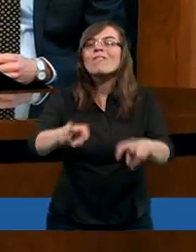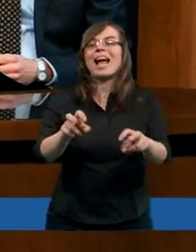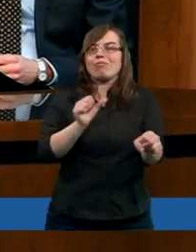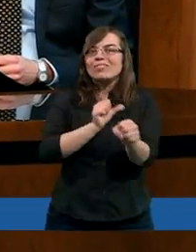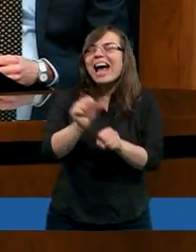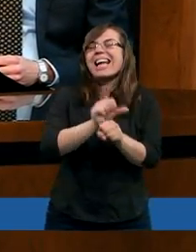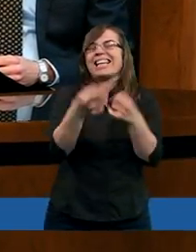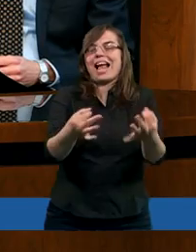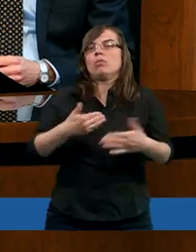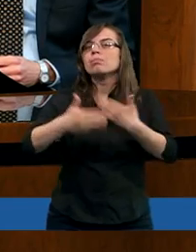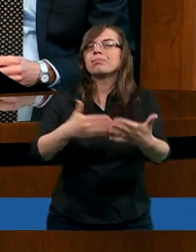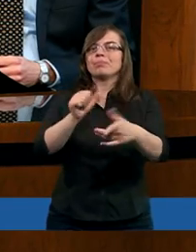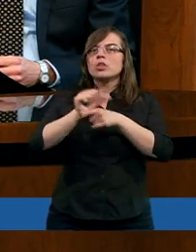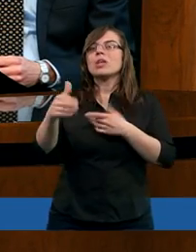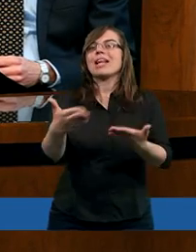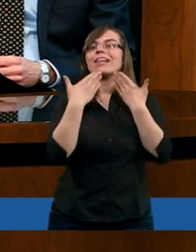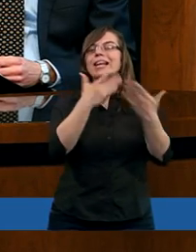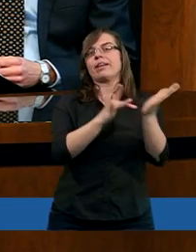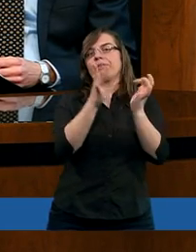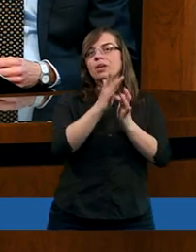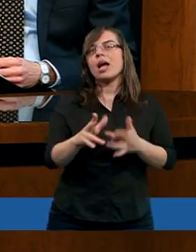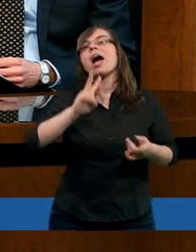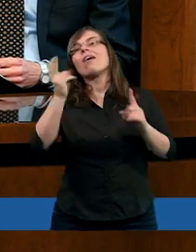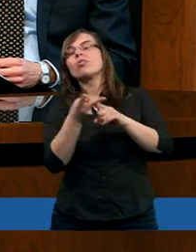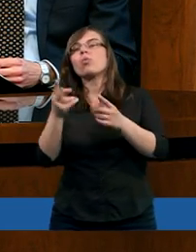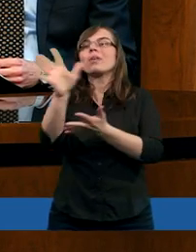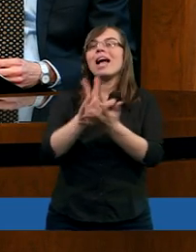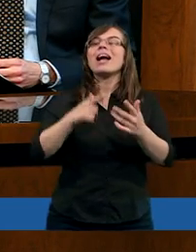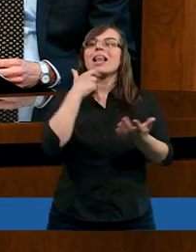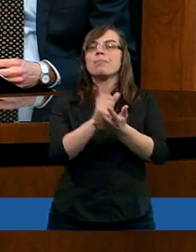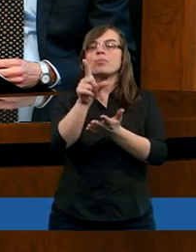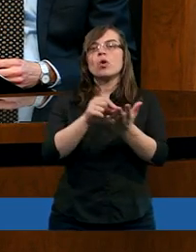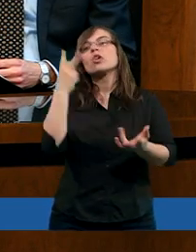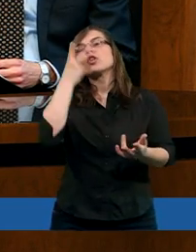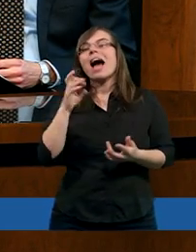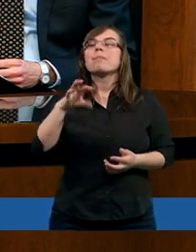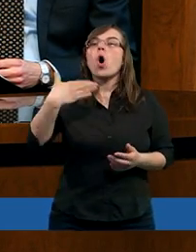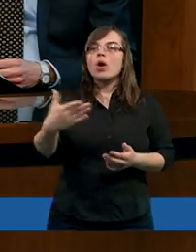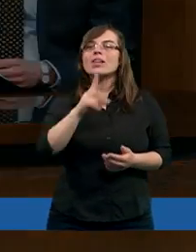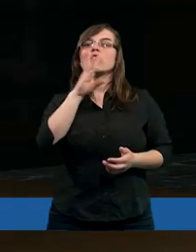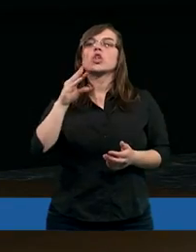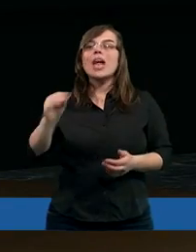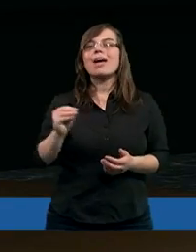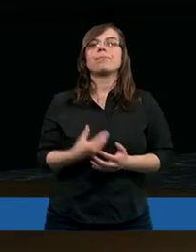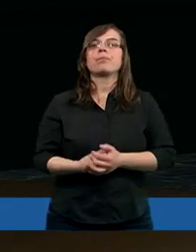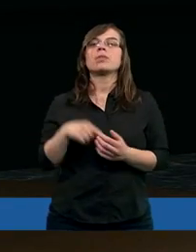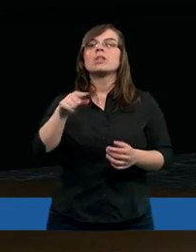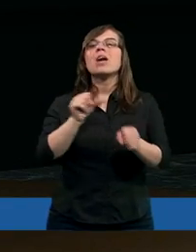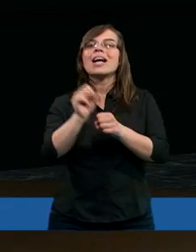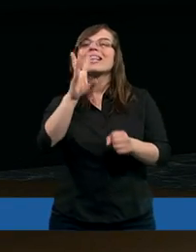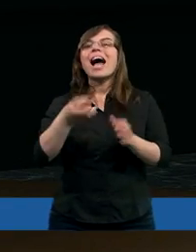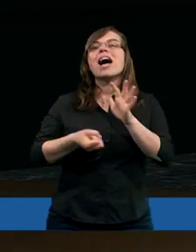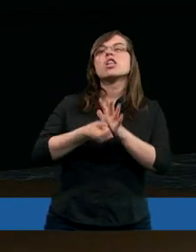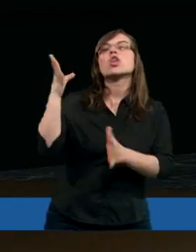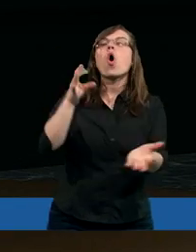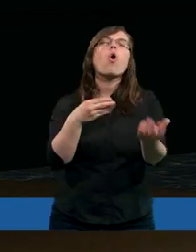prawo też do tego wszystkiego według mnie. W drugim tekście, w liście Piotra czytamy o tym, że to jest